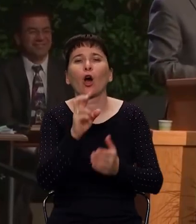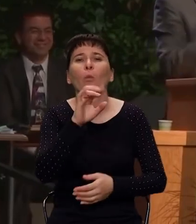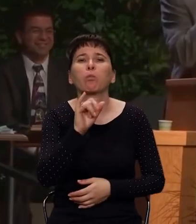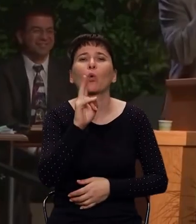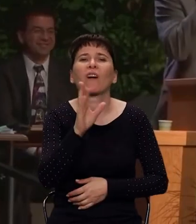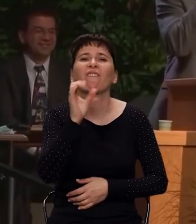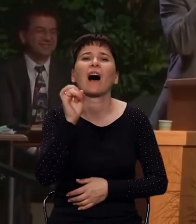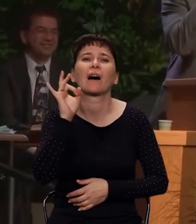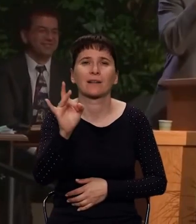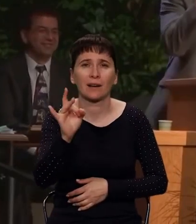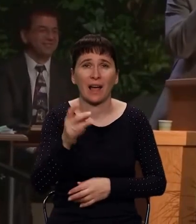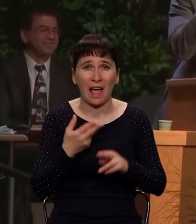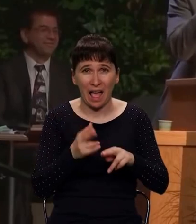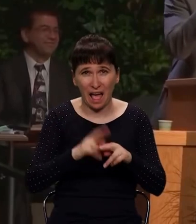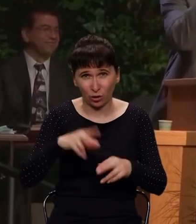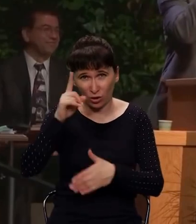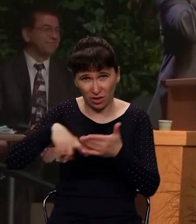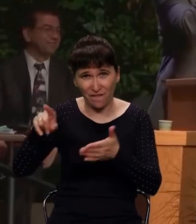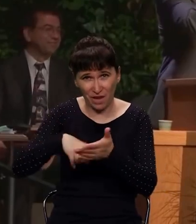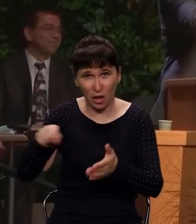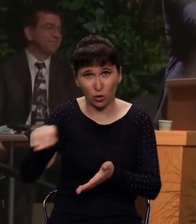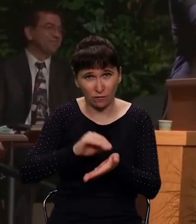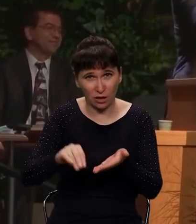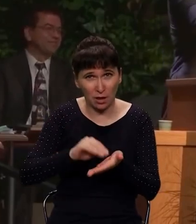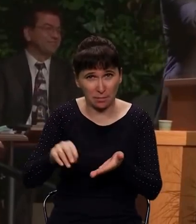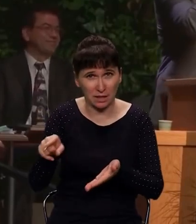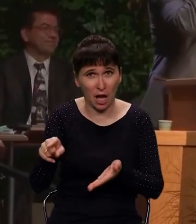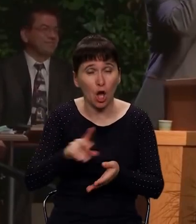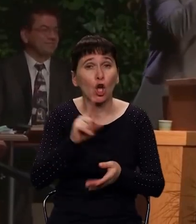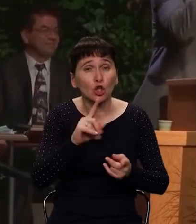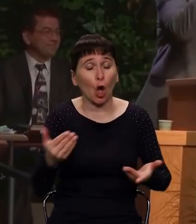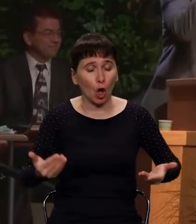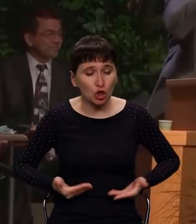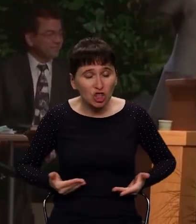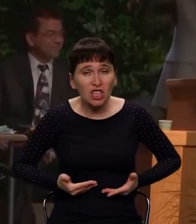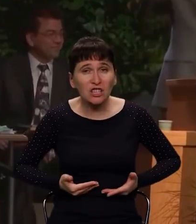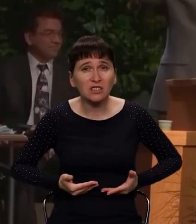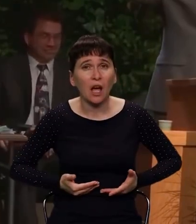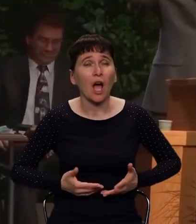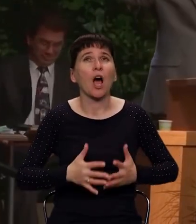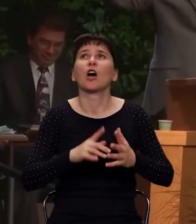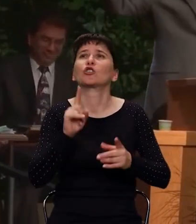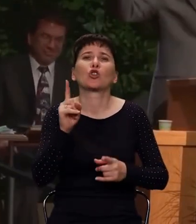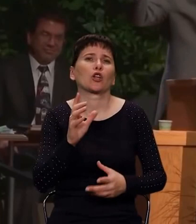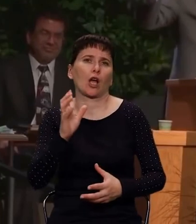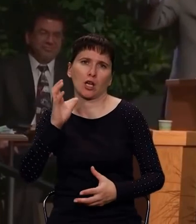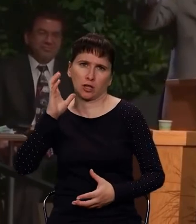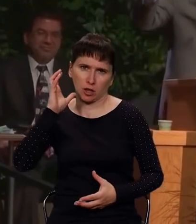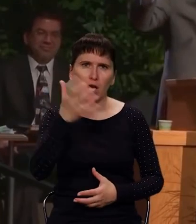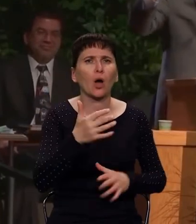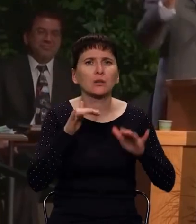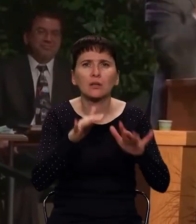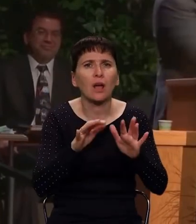Это было написано неверующими людьми, которые четко понимали, что в жизни огромные вещи случаются не